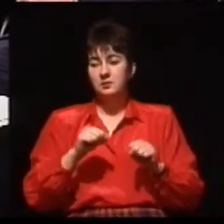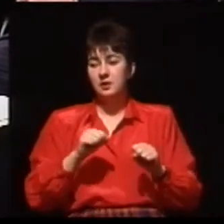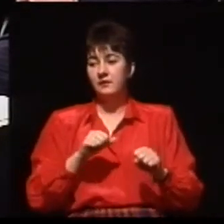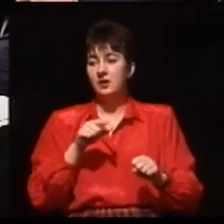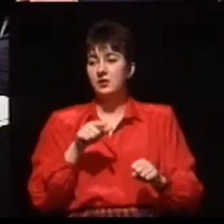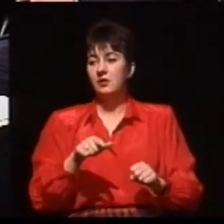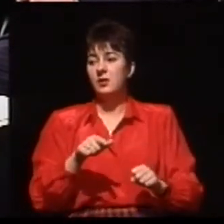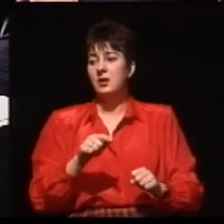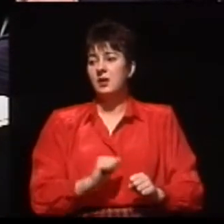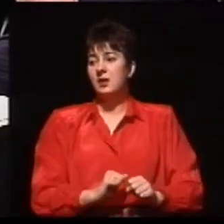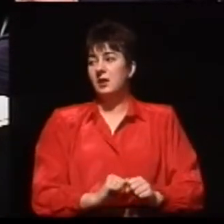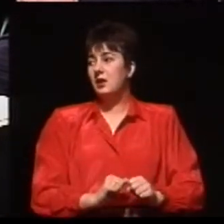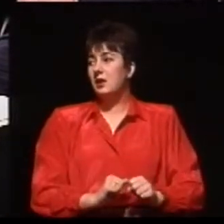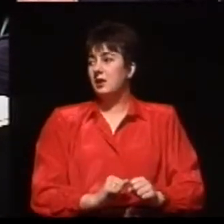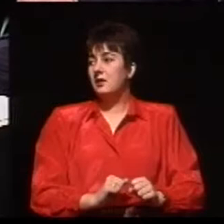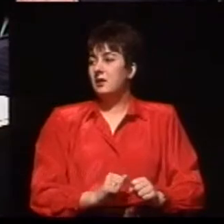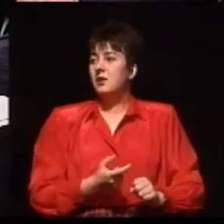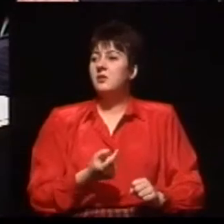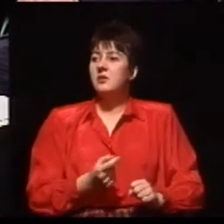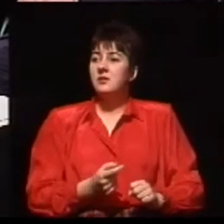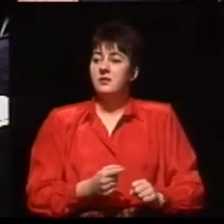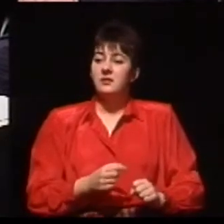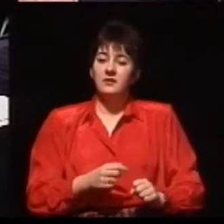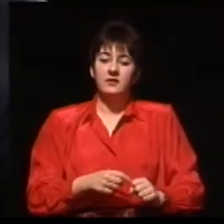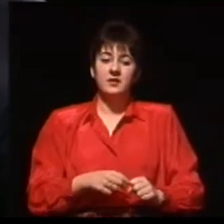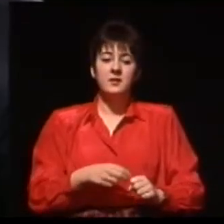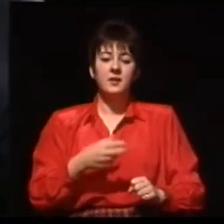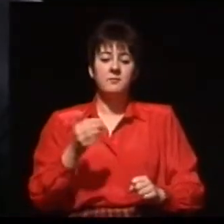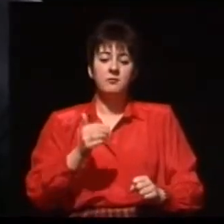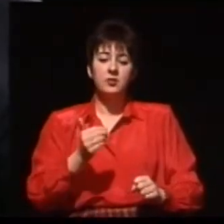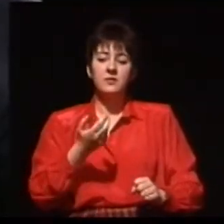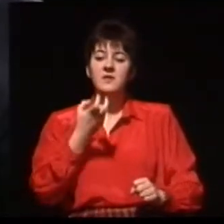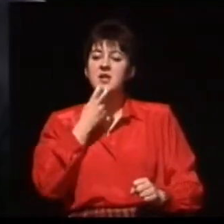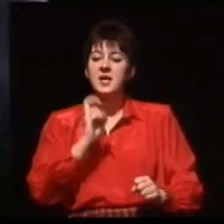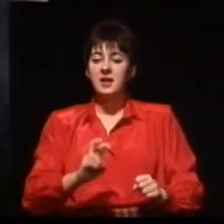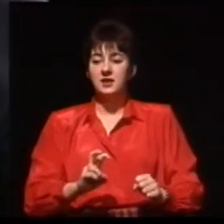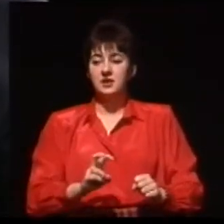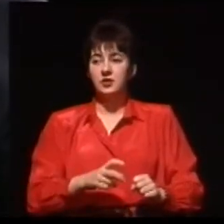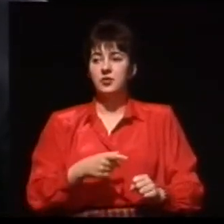zachowane, to muszą być zachowane elektryczne możliwości drogi słuchowej.